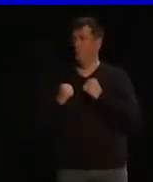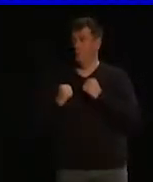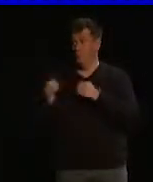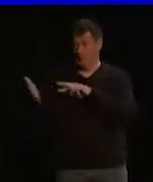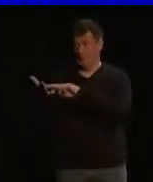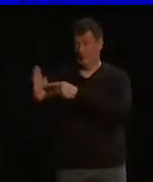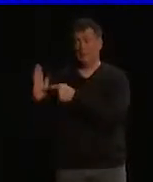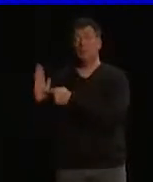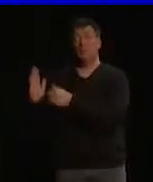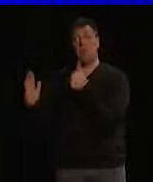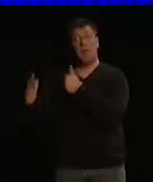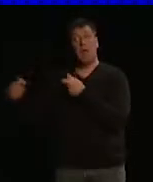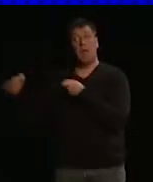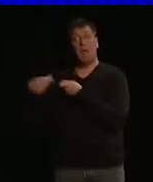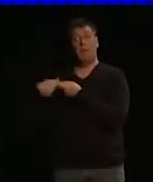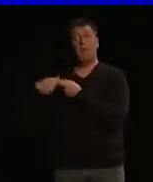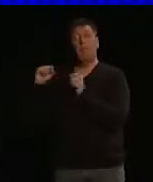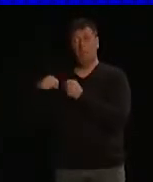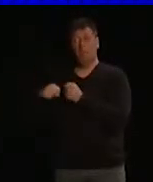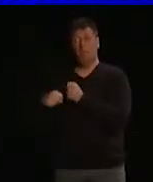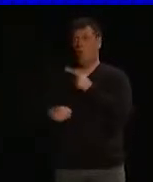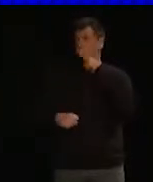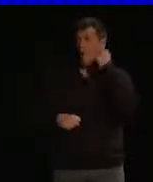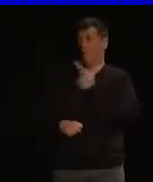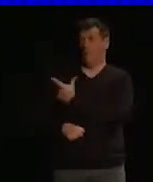donc devenir un véritable partenaire pour l'homme.